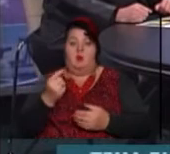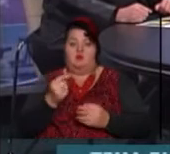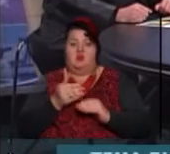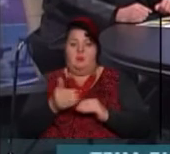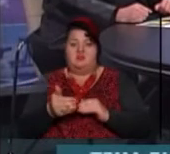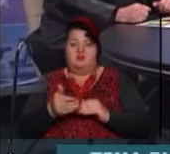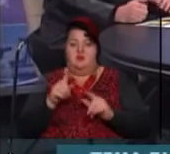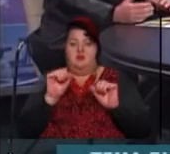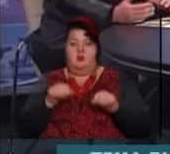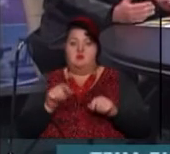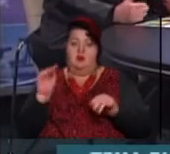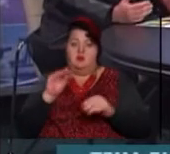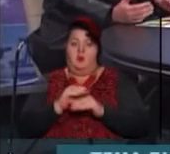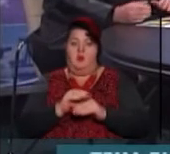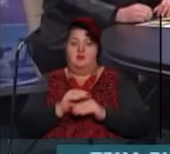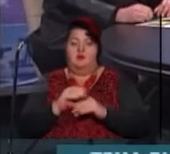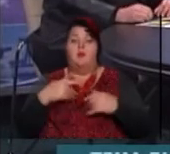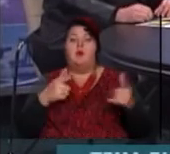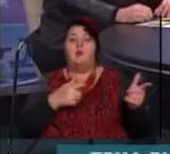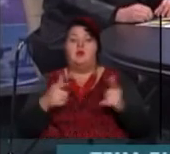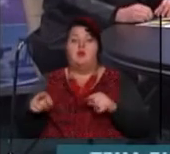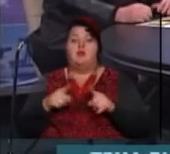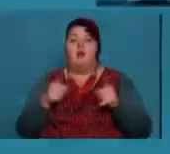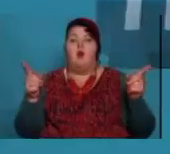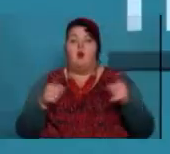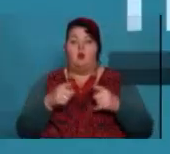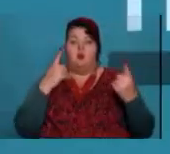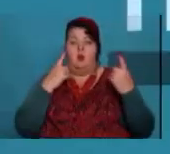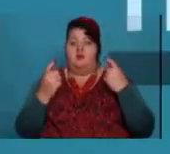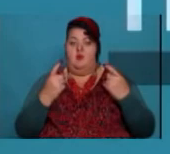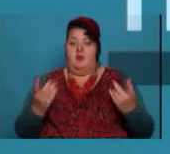пізніше ви можливо доповнити. Ми підготували таку коротку інформацію.